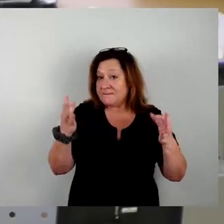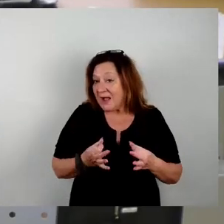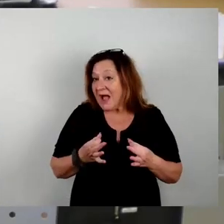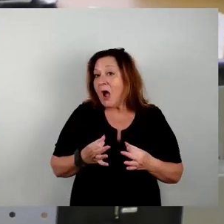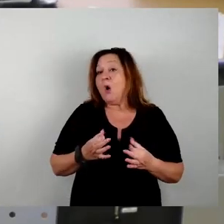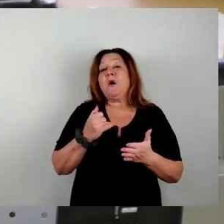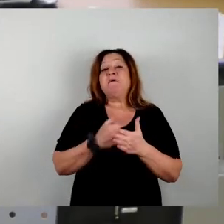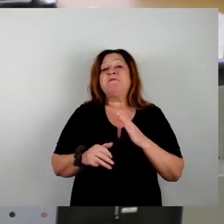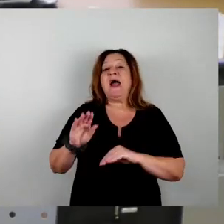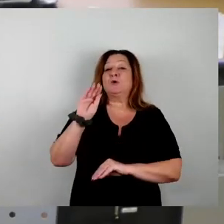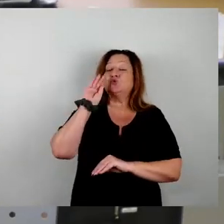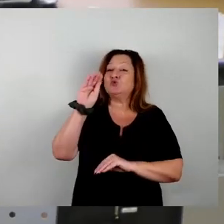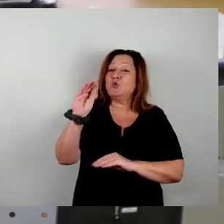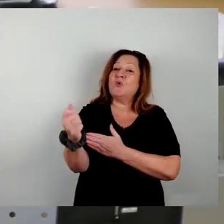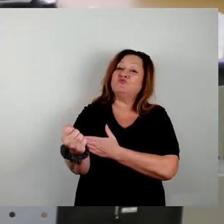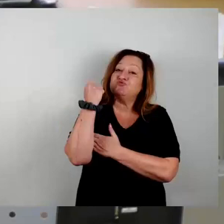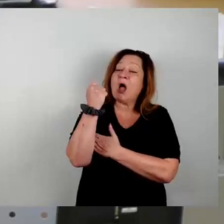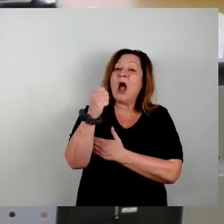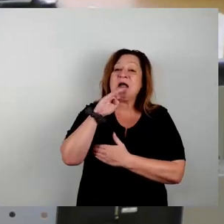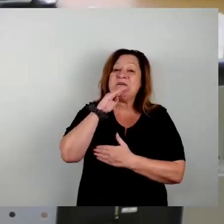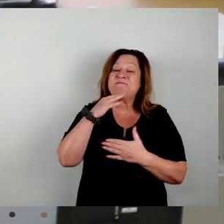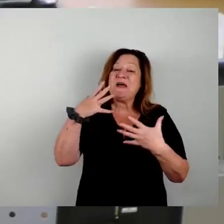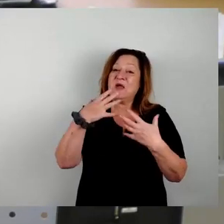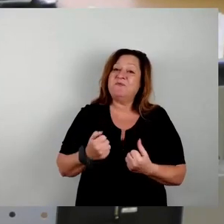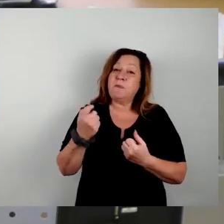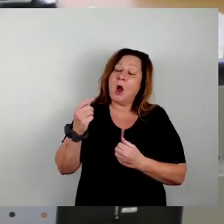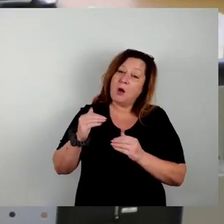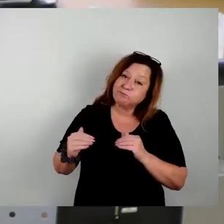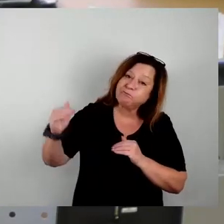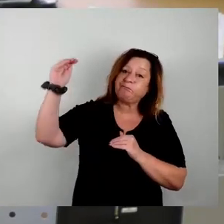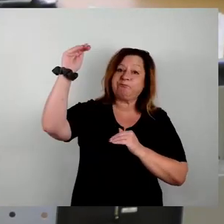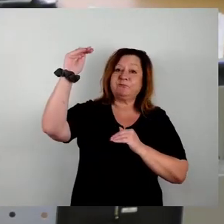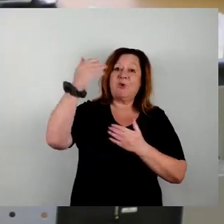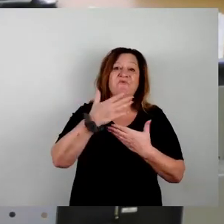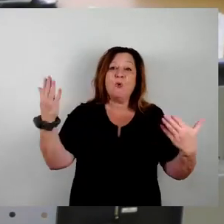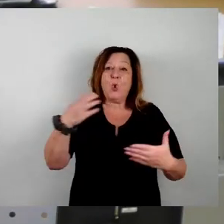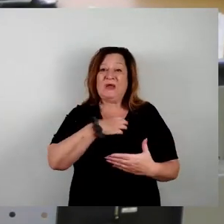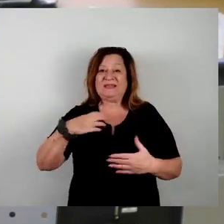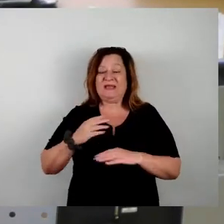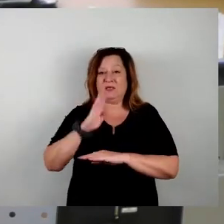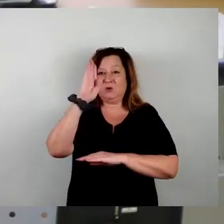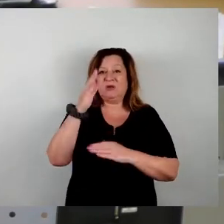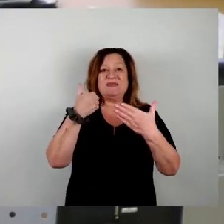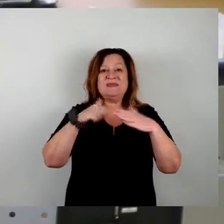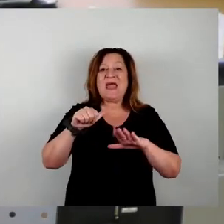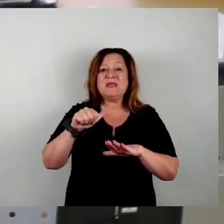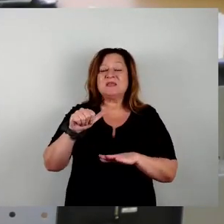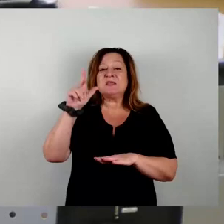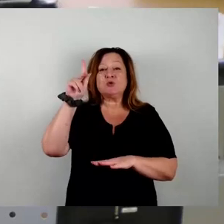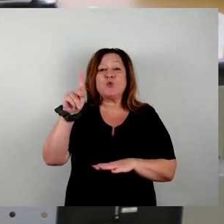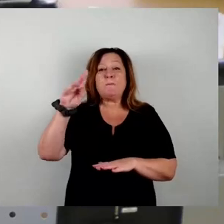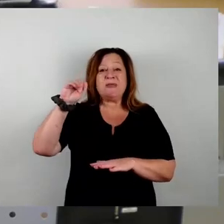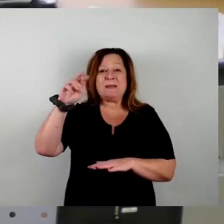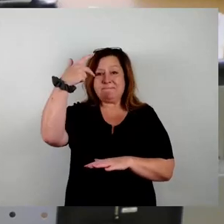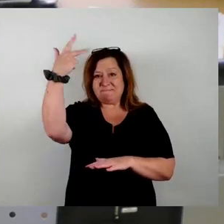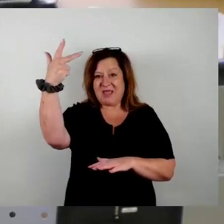wachsenden Wasserbedarf der Chip-Industrie im Dresden-Norden. 60.000 Kubikmeter Wasser täglich, später sogar